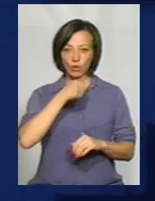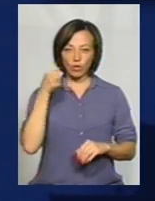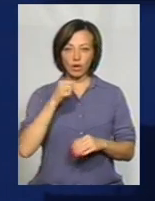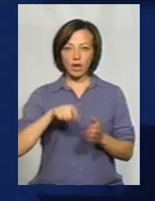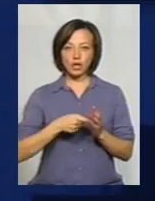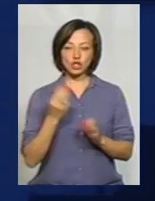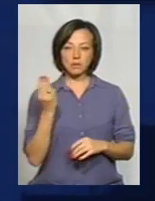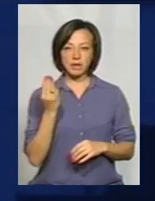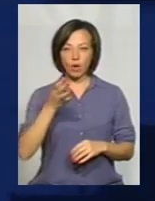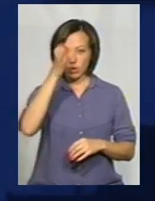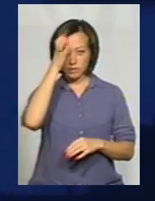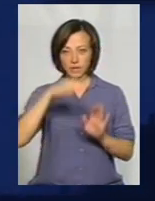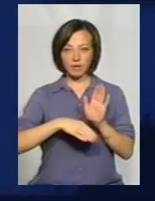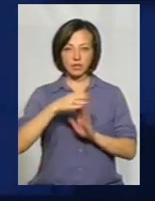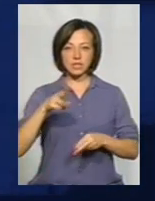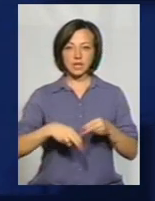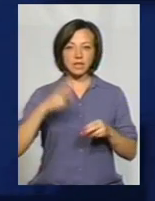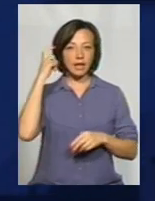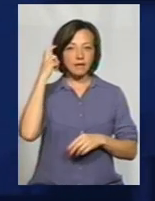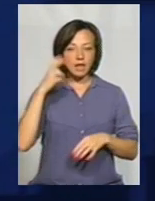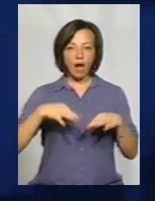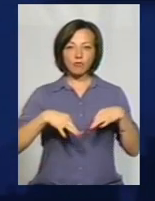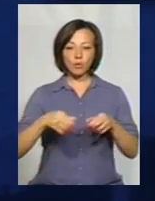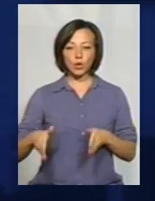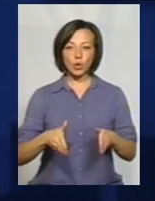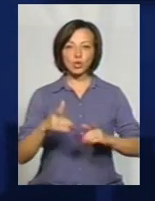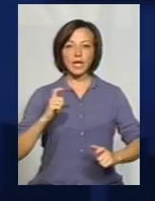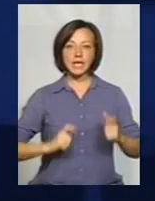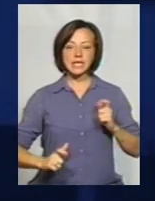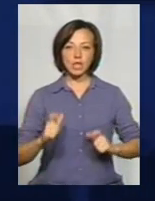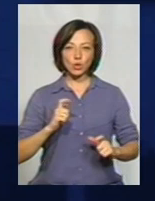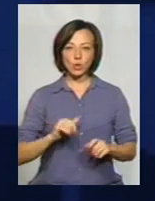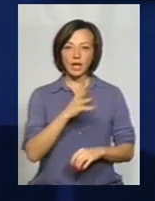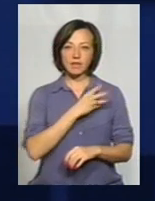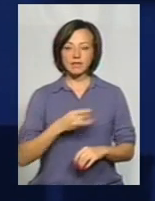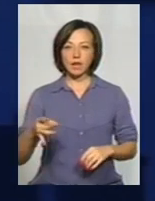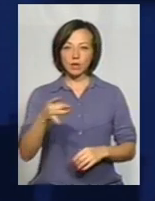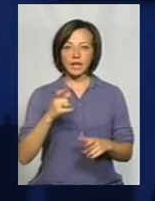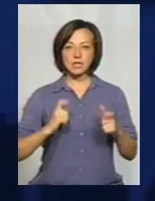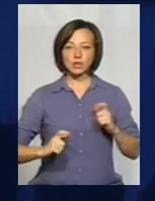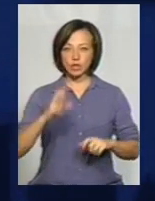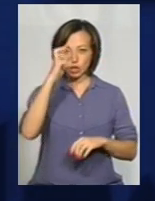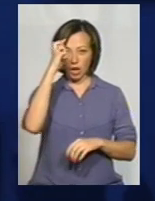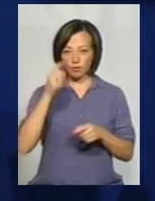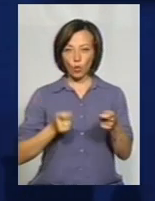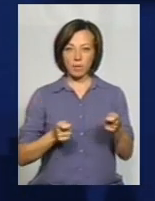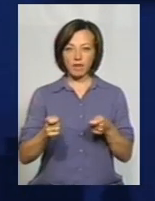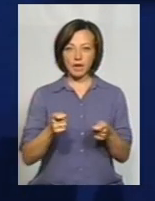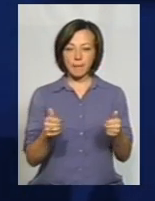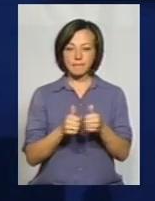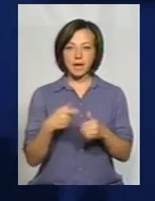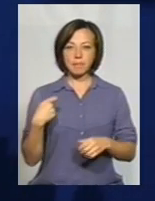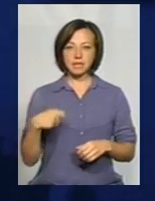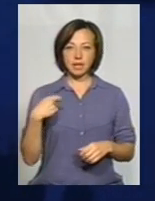Шепетівці. Освіта вища. Закінчив Київський автомобільно-дорожній інститут та Львівський регіональний інститут державного управління при